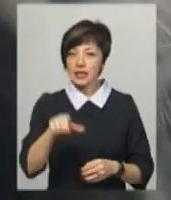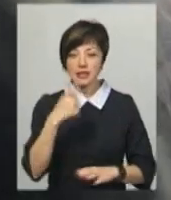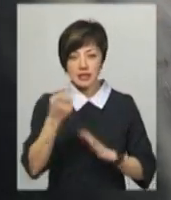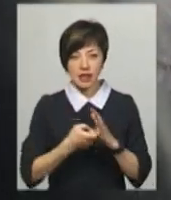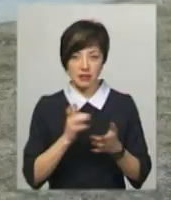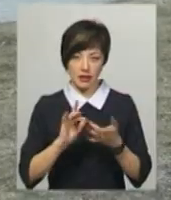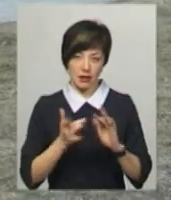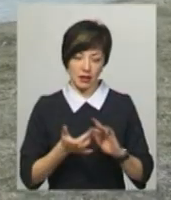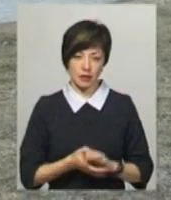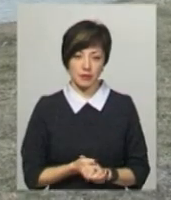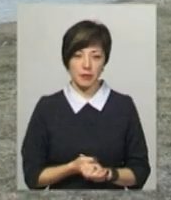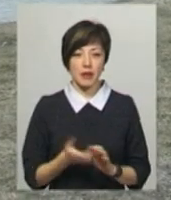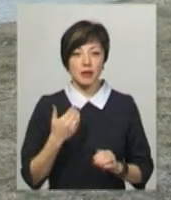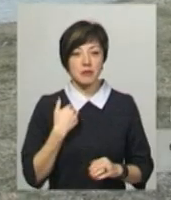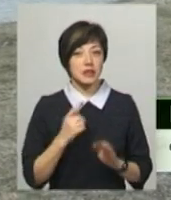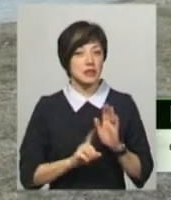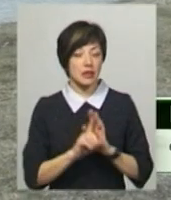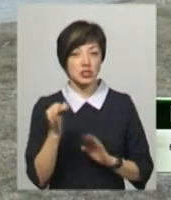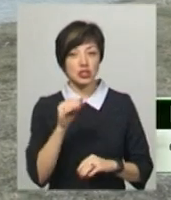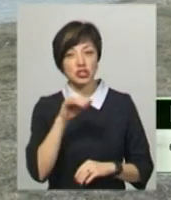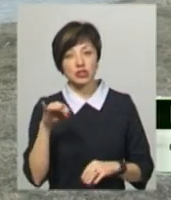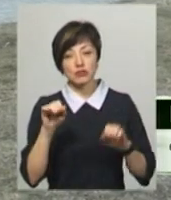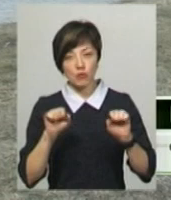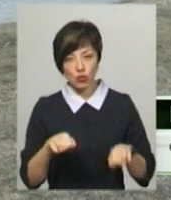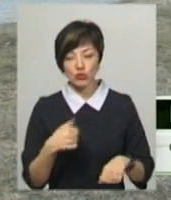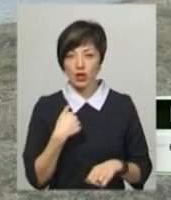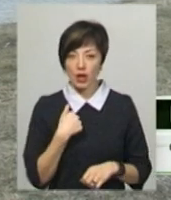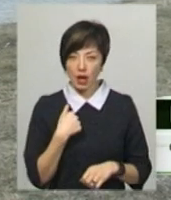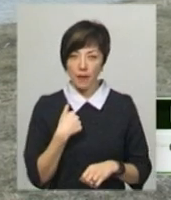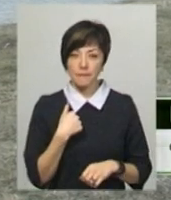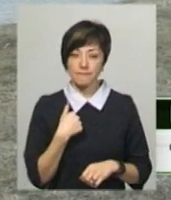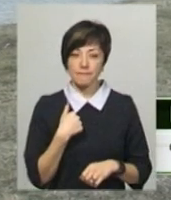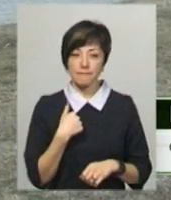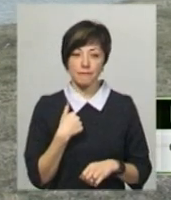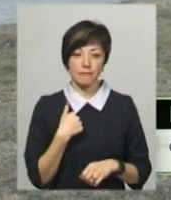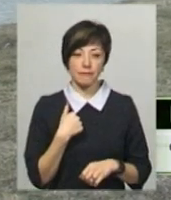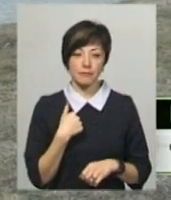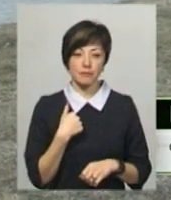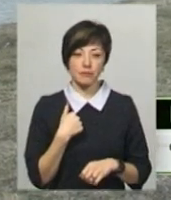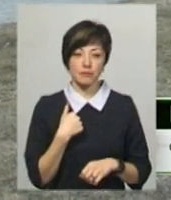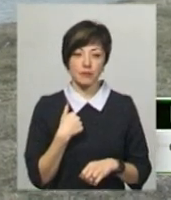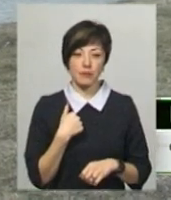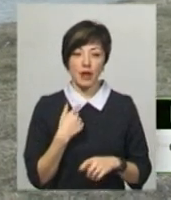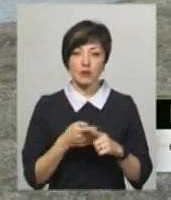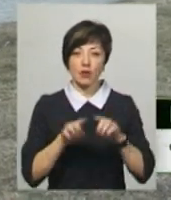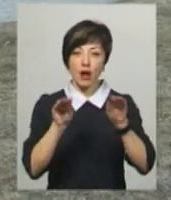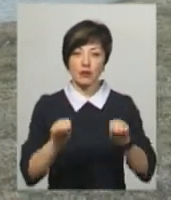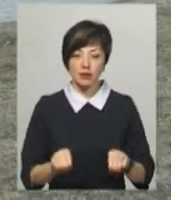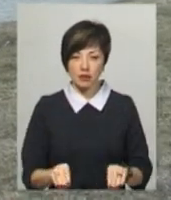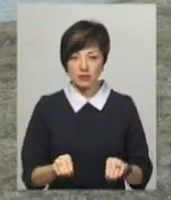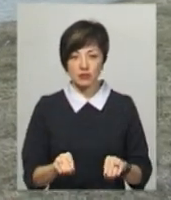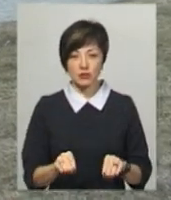у соціальних мережах. Мені стало цікаво, чи зможу я пройти цю анкету, як вони